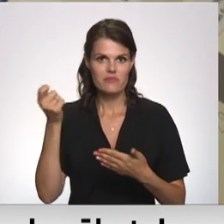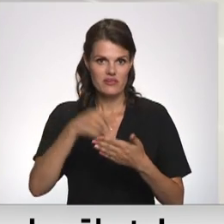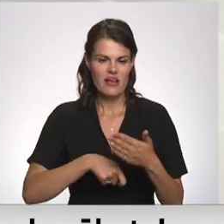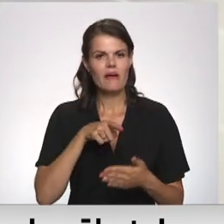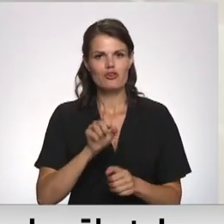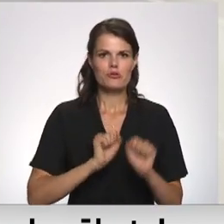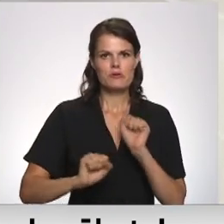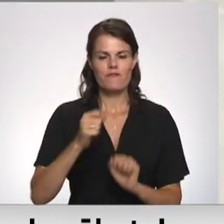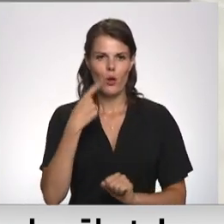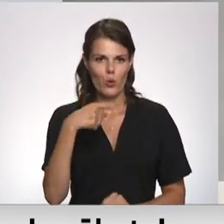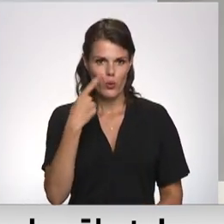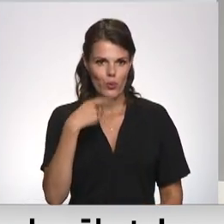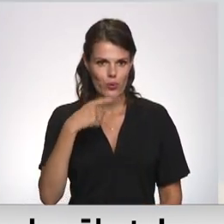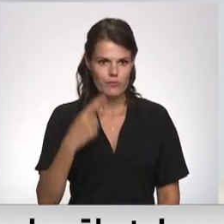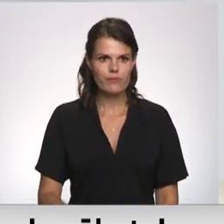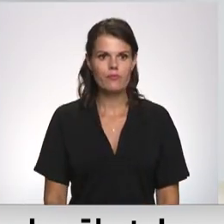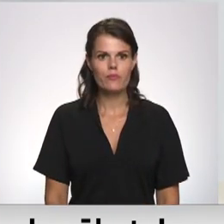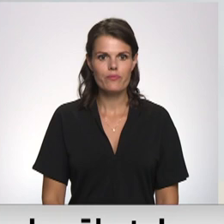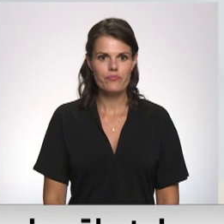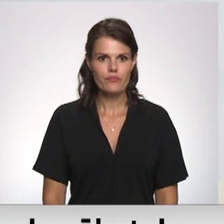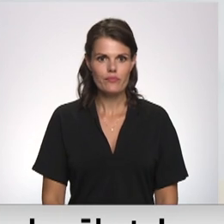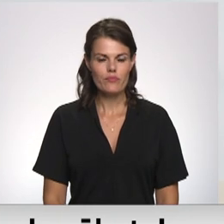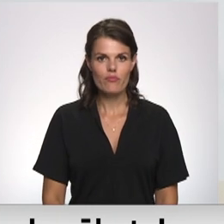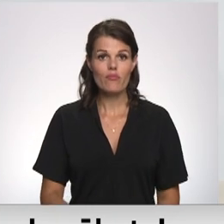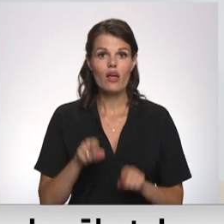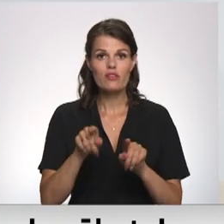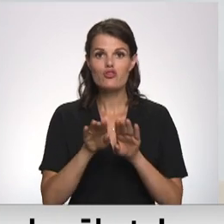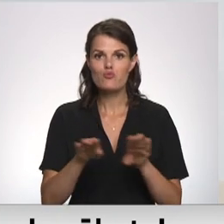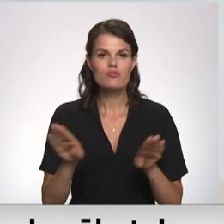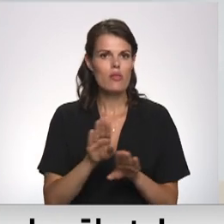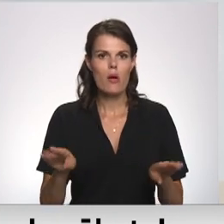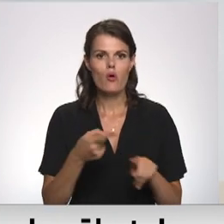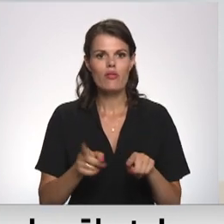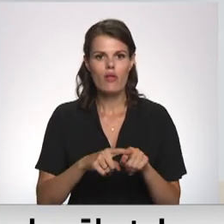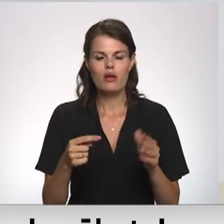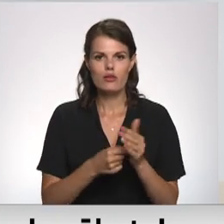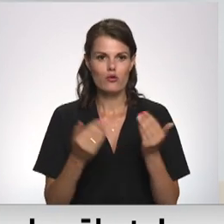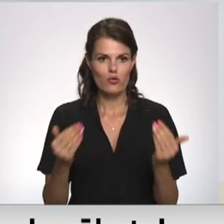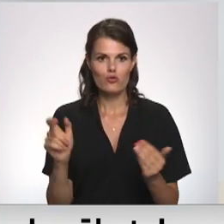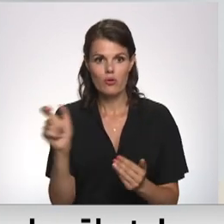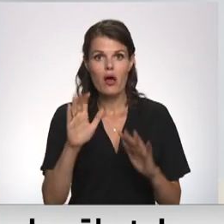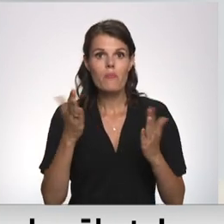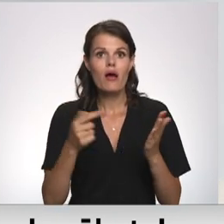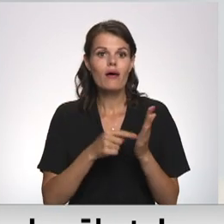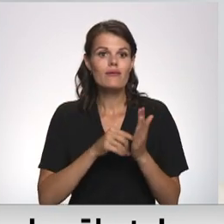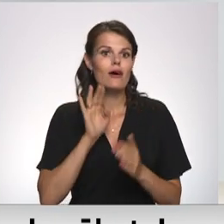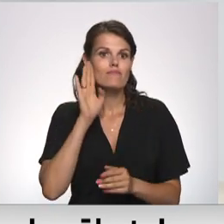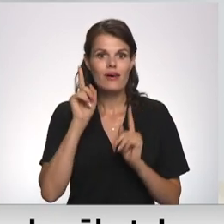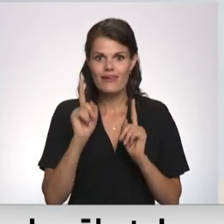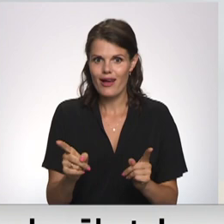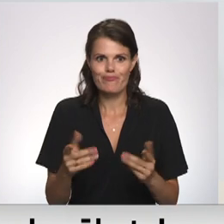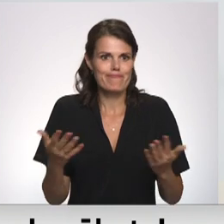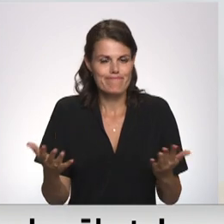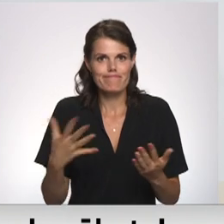ir un atturīgi. Mūzejas noteikti nebūs tā kāds, ir šūrķi. Pēc kādām tam būtu, bet tā šodien tik turšām tiek stādācams priet.